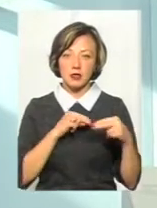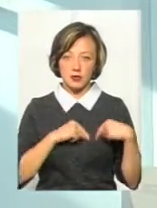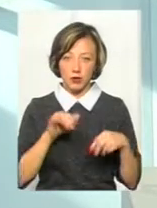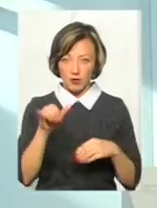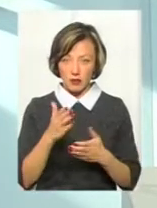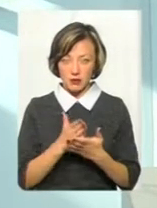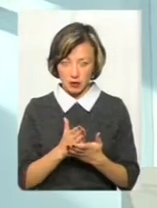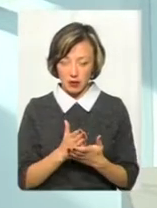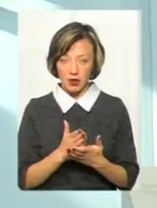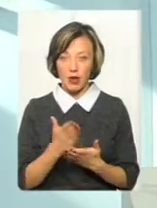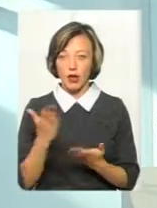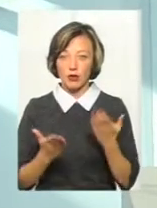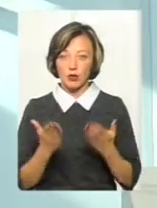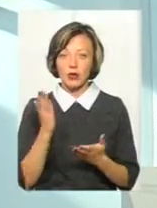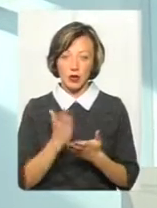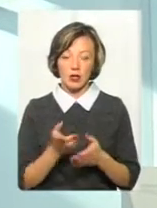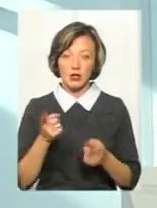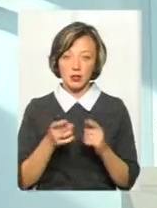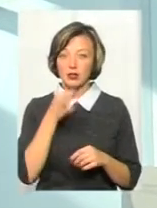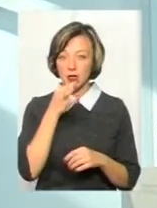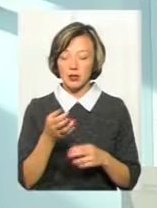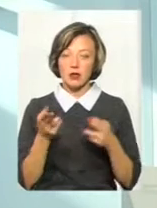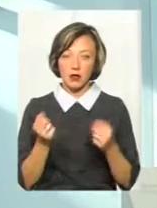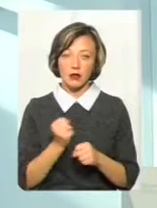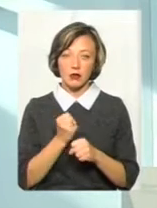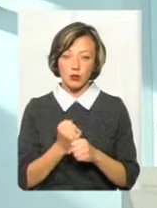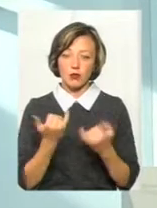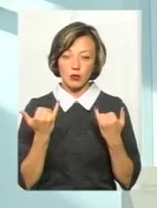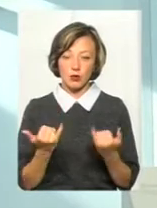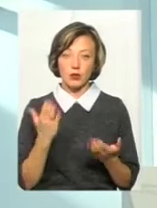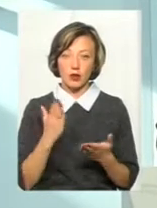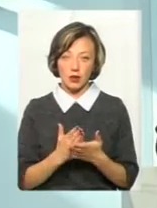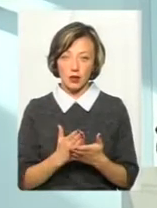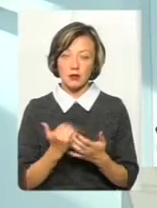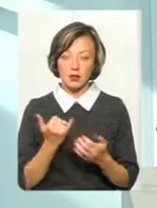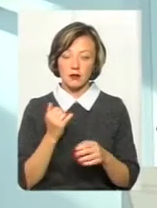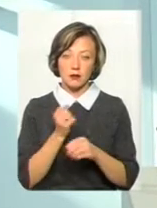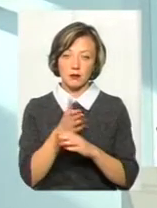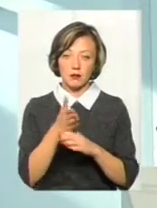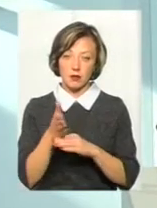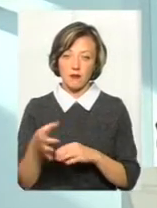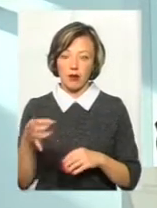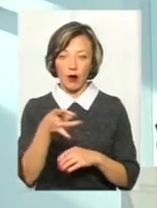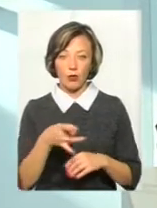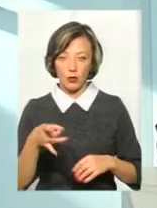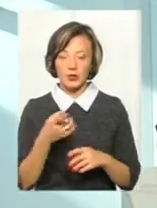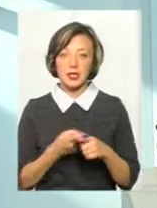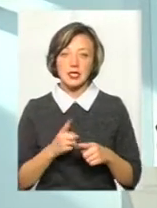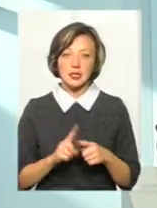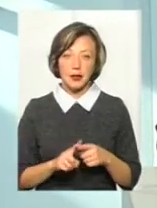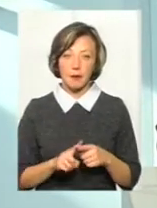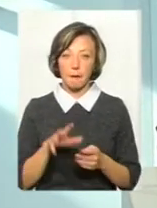він у вас є такий?» Якщо він є, вам дійсно скажуть, так він на роботі, він сьогодні є, він зараз працює в тому районі. Це